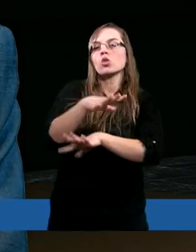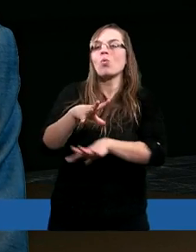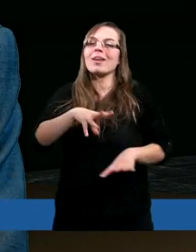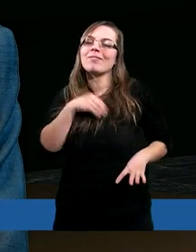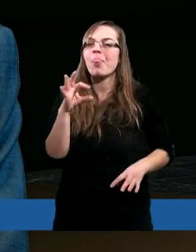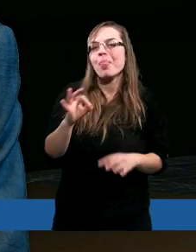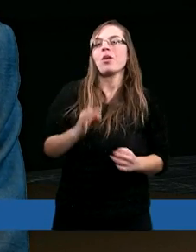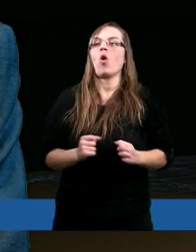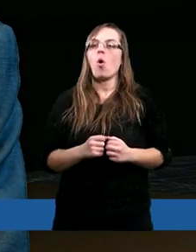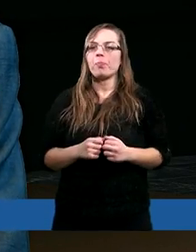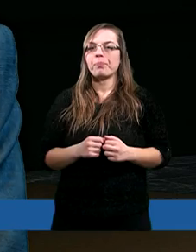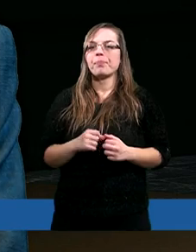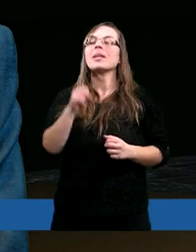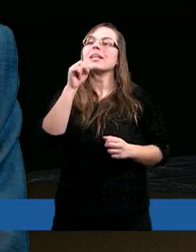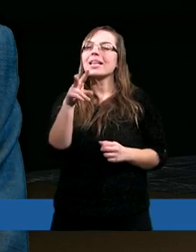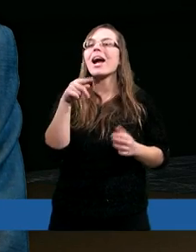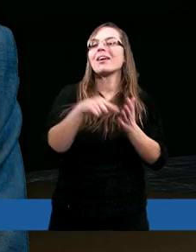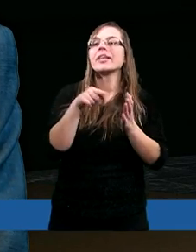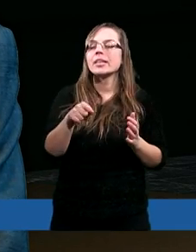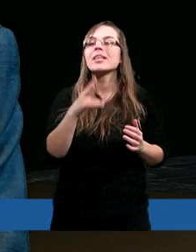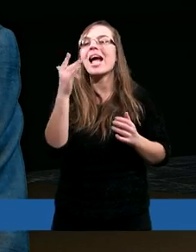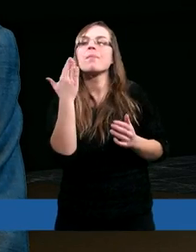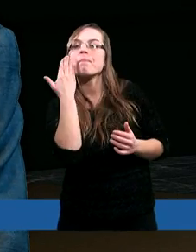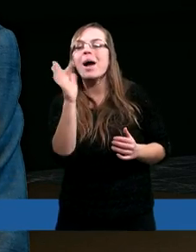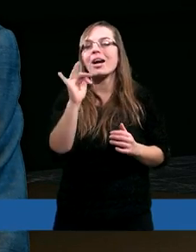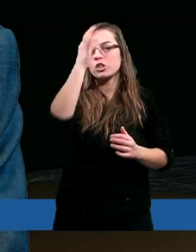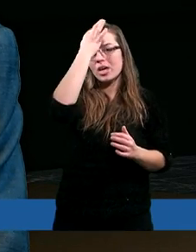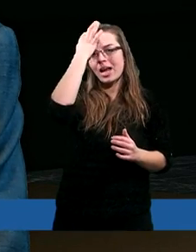Świętego w takich najbardziej